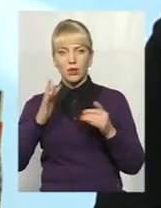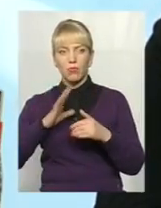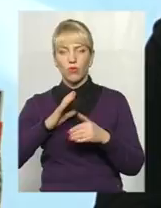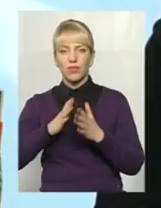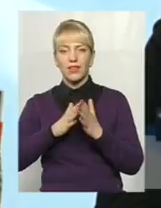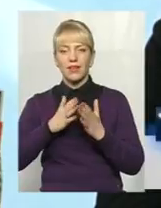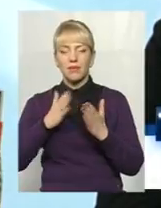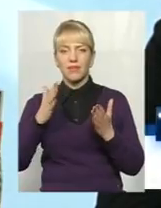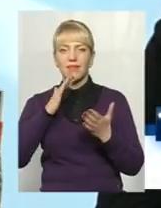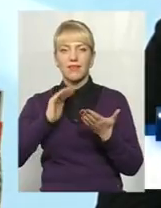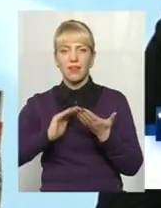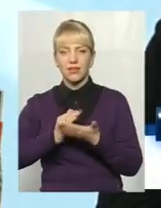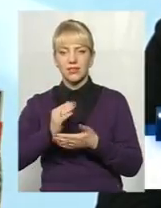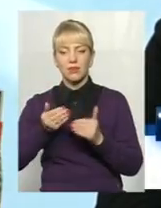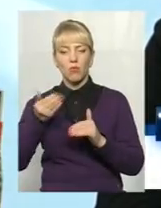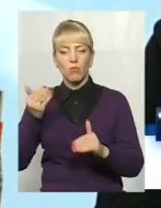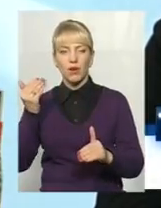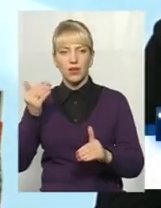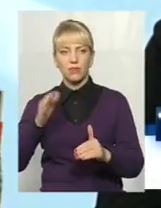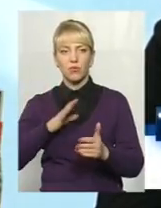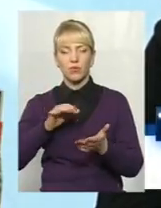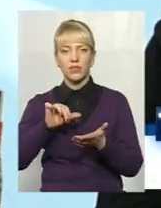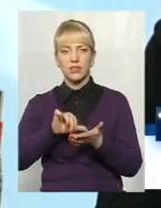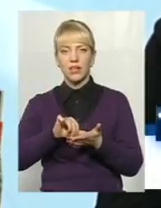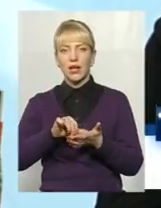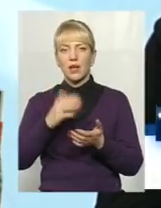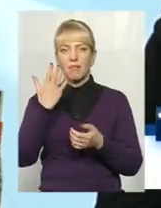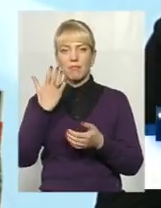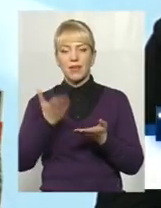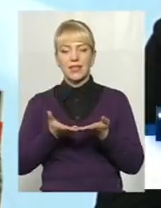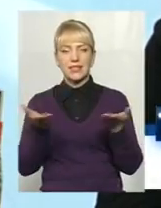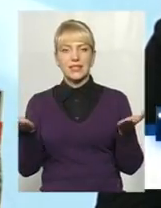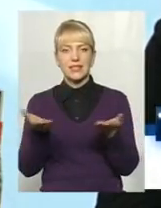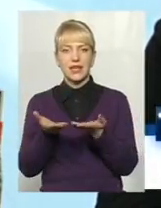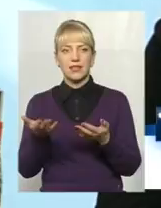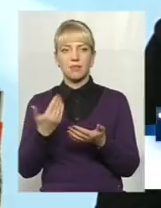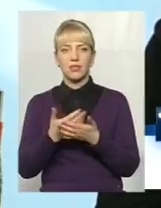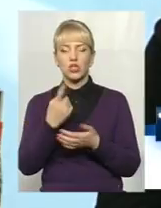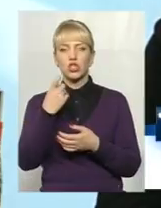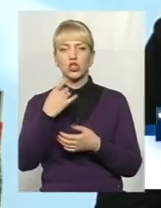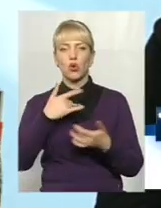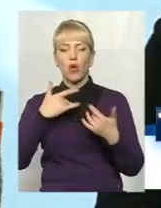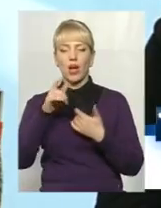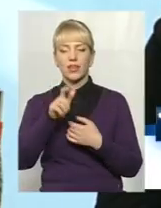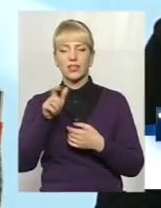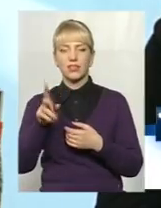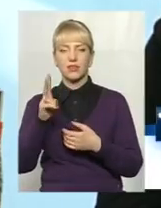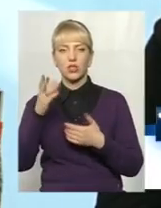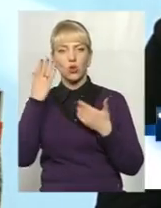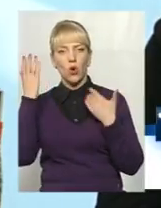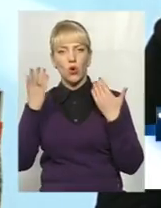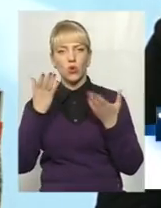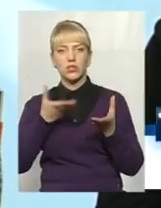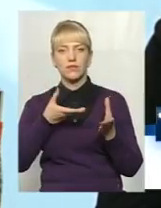якісніший попередній, бо було представлено близько п'яти сцен, близько ста артистів, які розважали